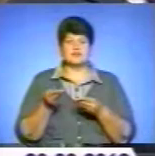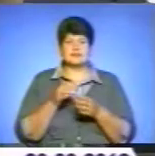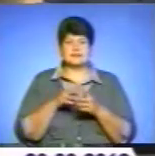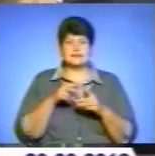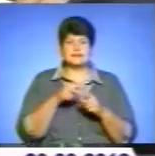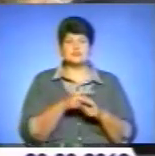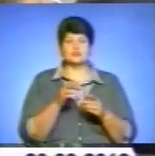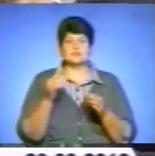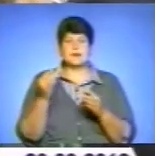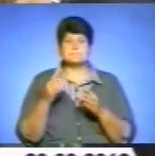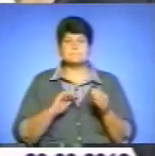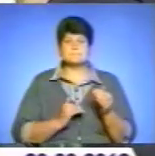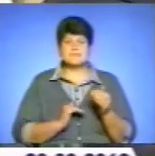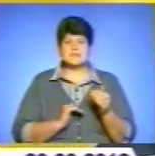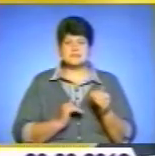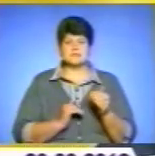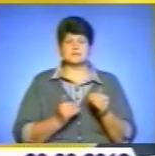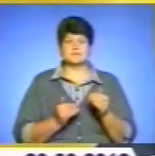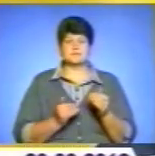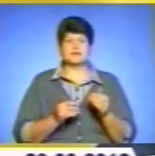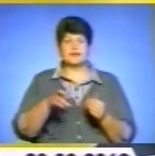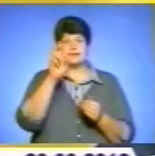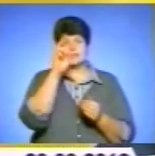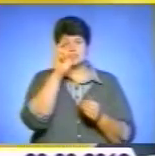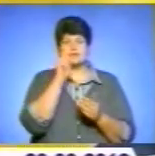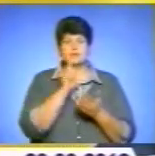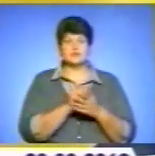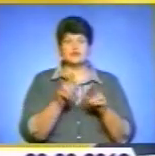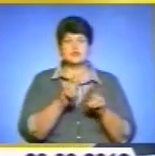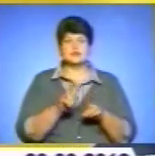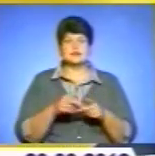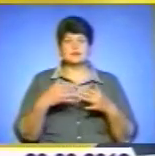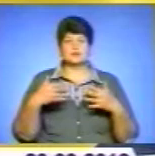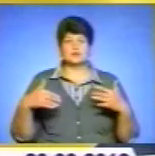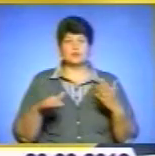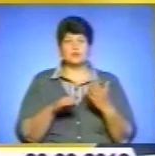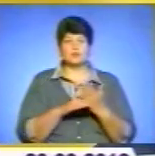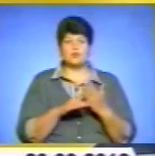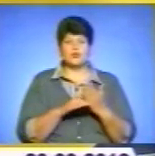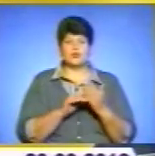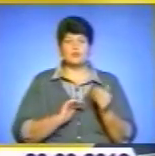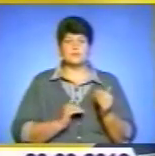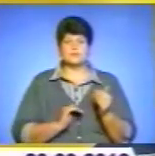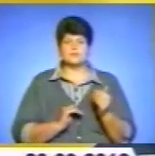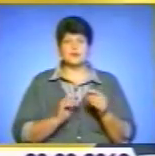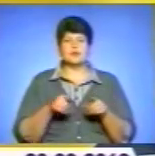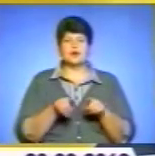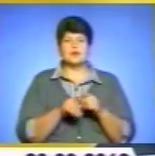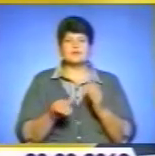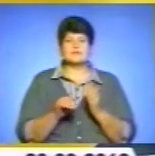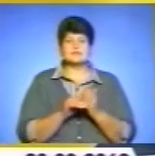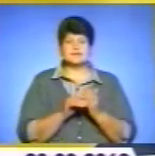підприємці повинні діяти відповідно. Держава повинна розглядати будь-яку допомогу вітчизнянам, виробникам, як інвестицію,